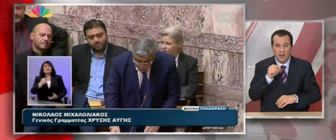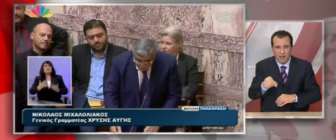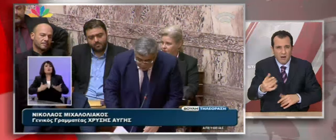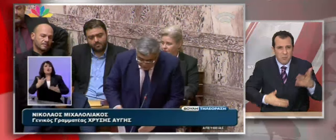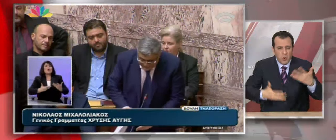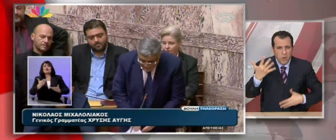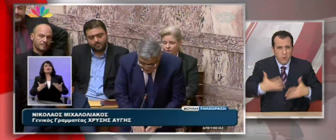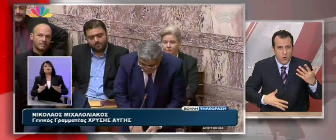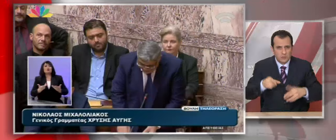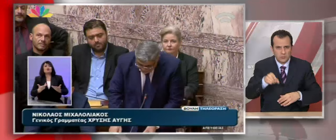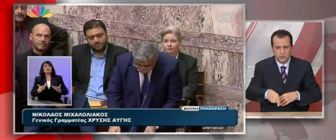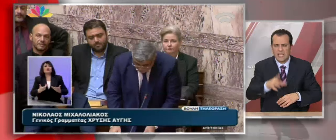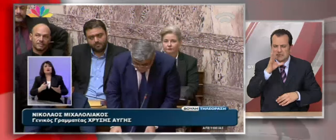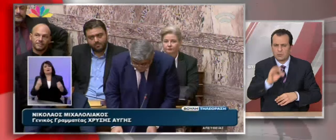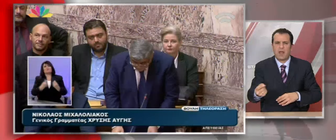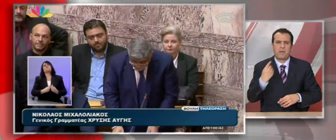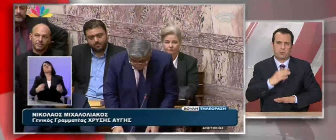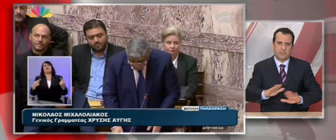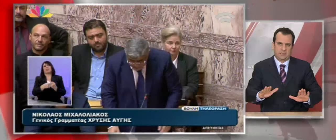ο οποίος μοιραία θα πέσει έξω.